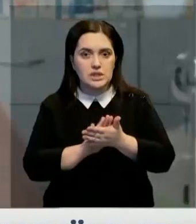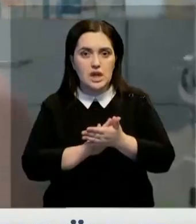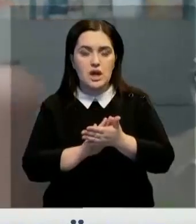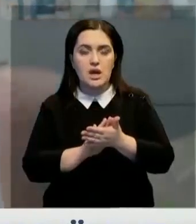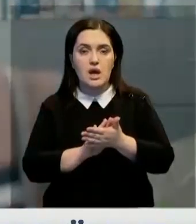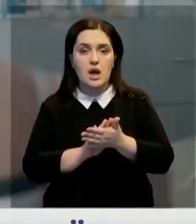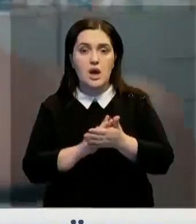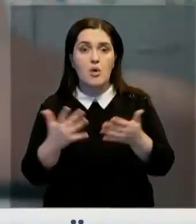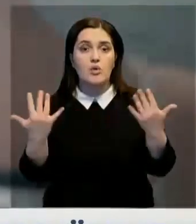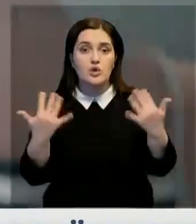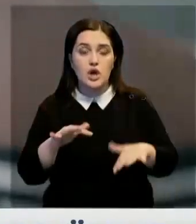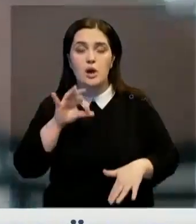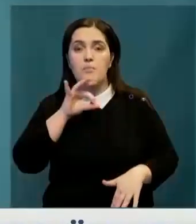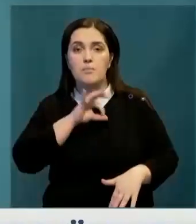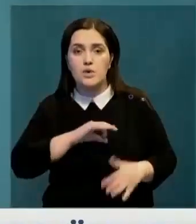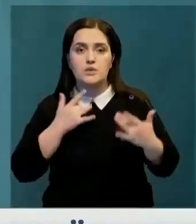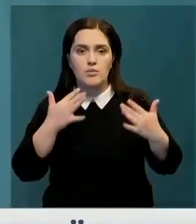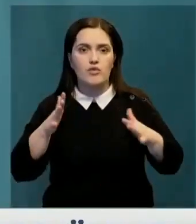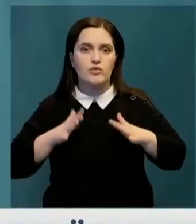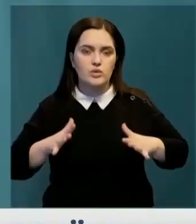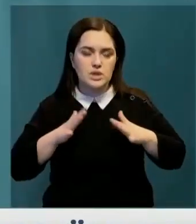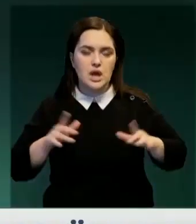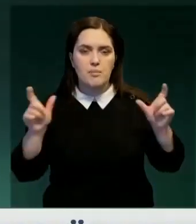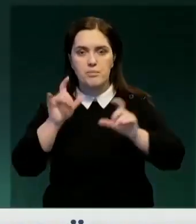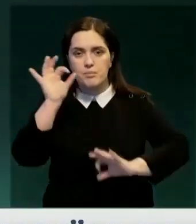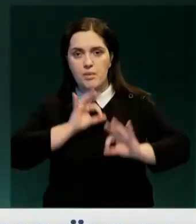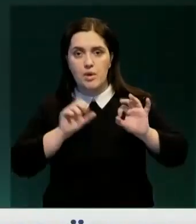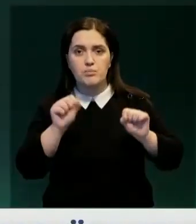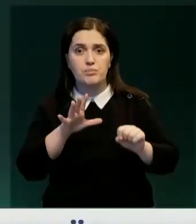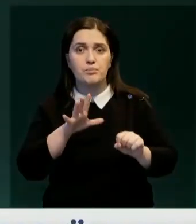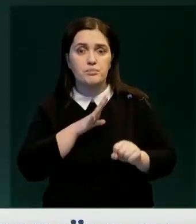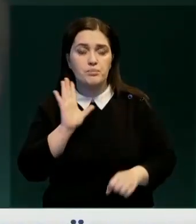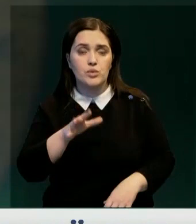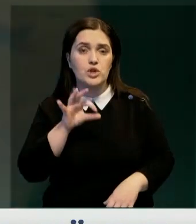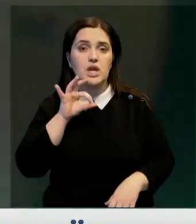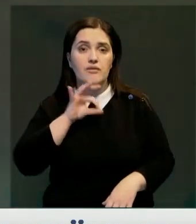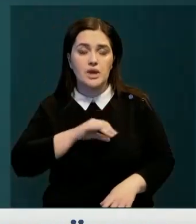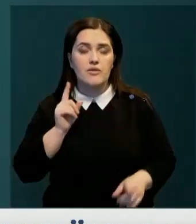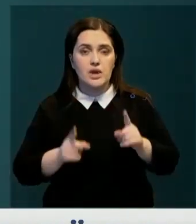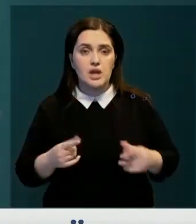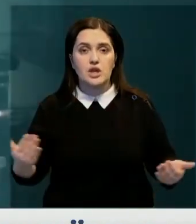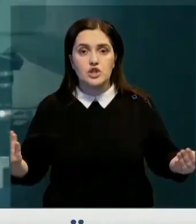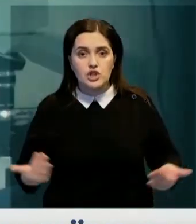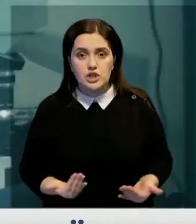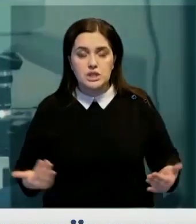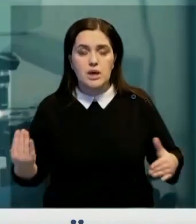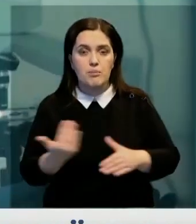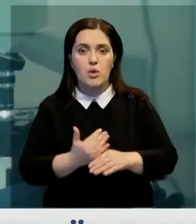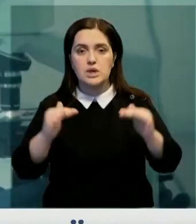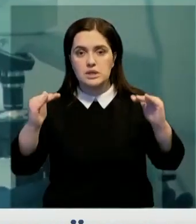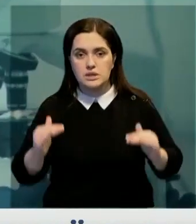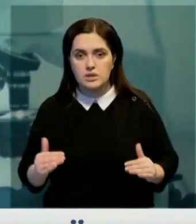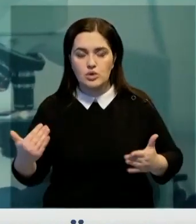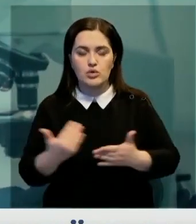средство, которое уже пользуется спросом в грузинских аптеках. Возможно, оно покажет свою эффективность в реальной жизни и поможет снизить